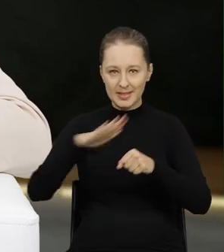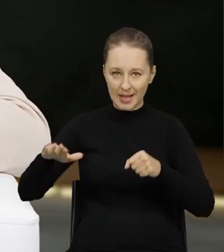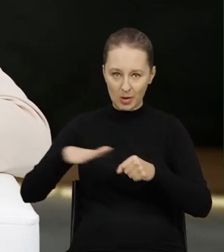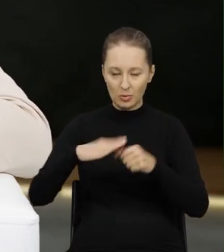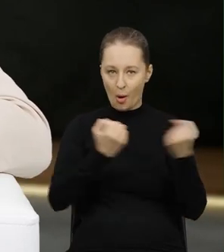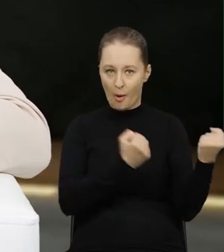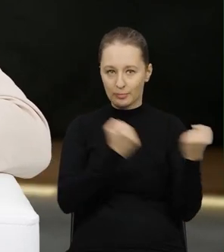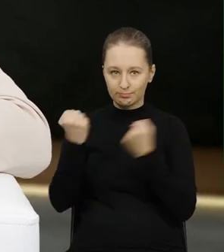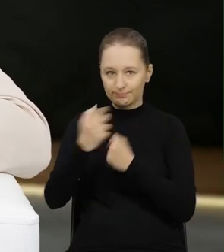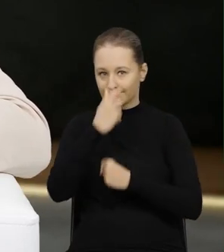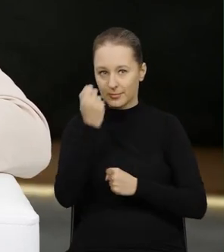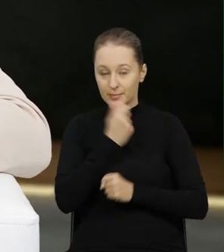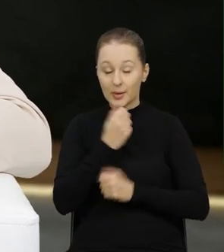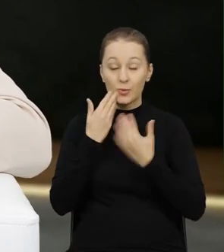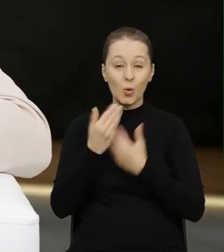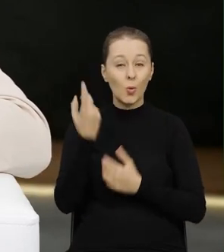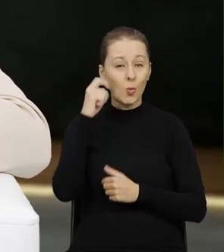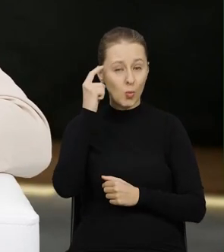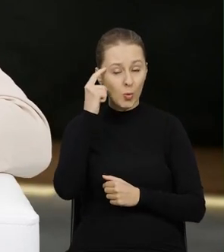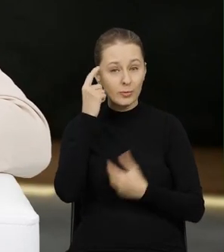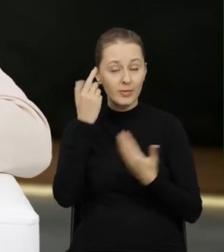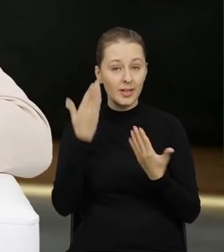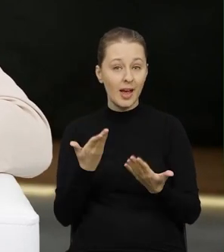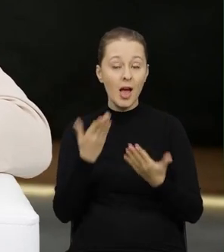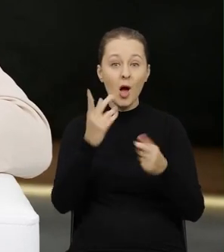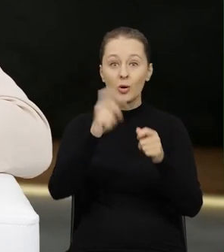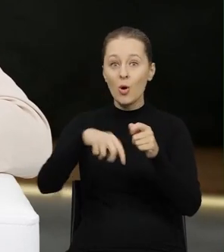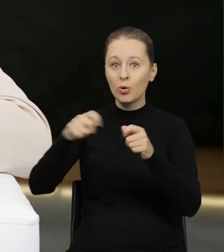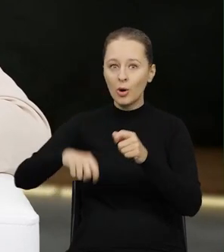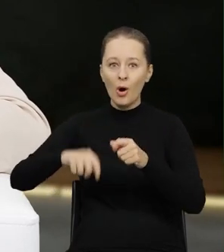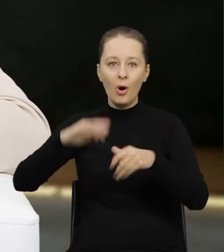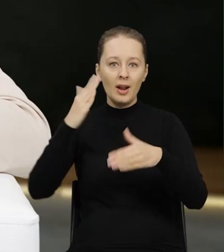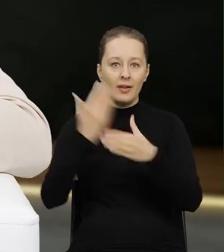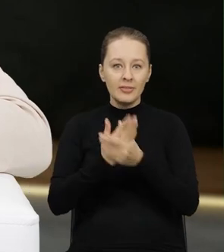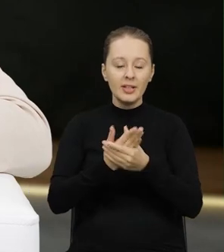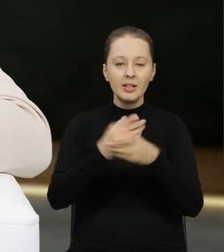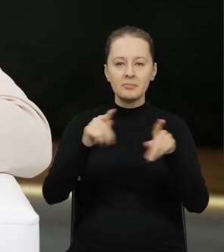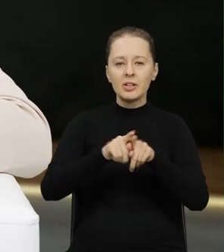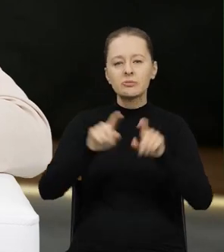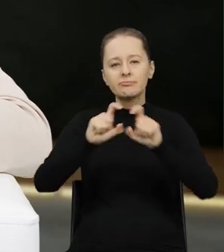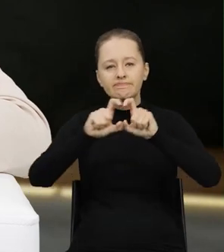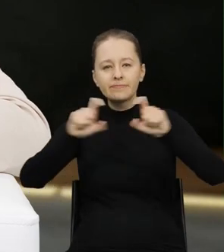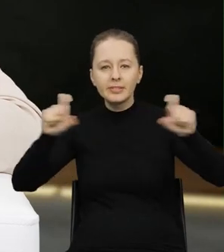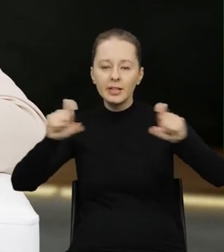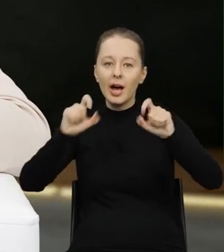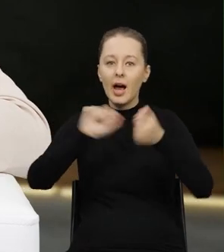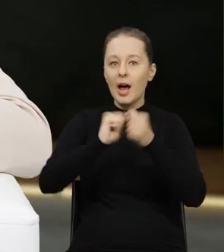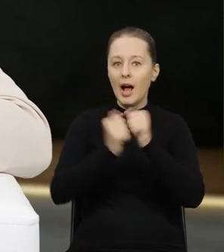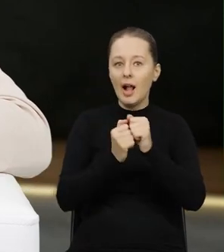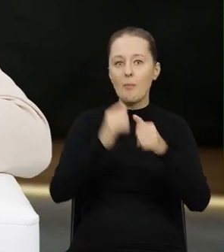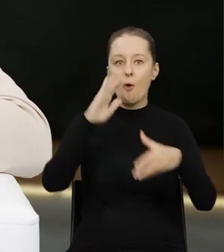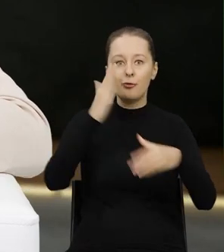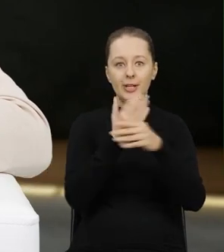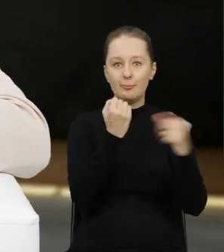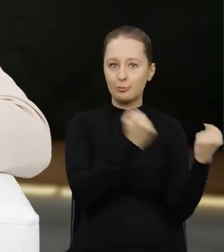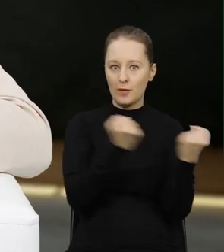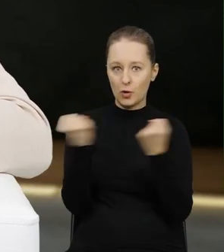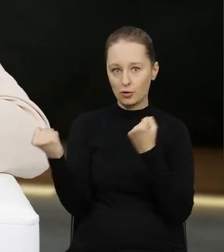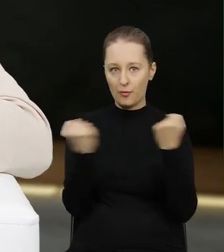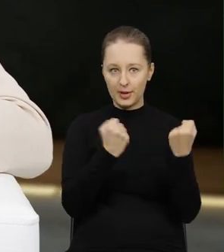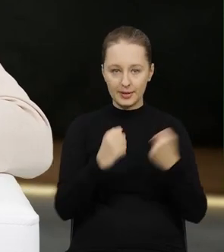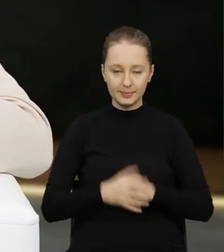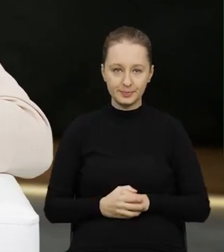przemieszczania odpadów poprzez, głównie poprzez kontrolę przedsiębiorców, instalacji, czy też przewoźników.